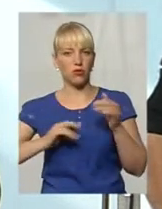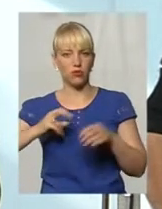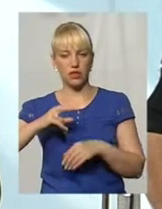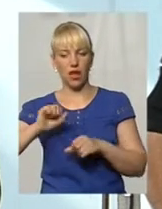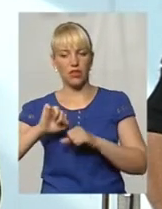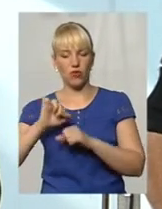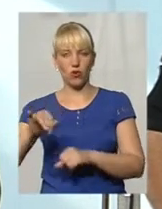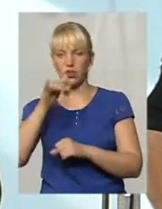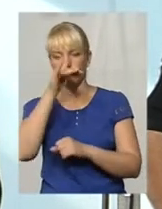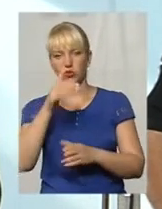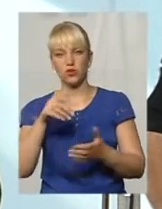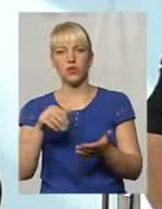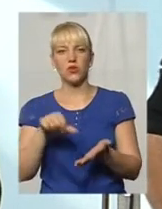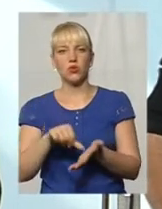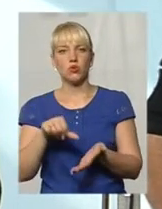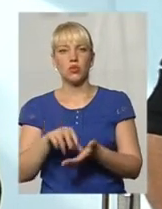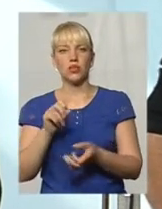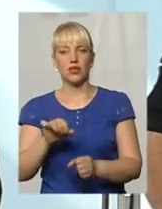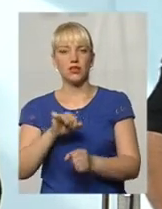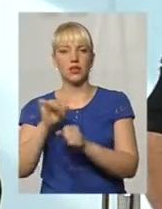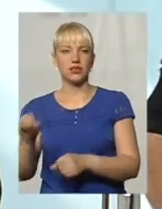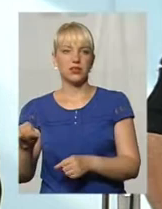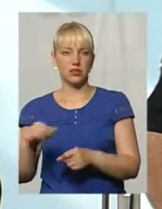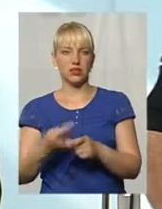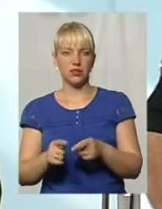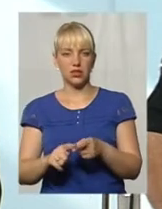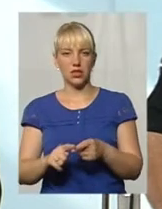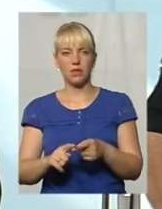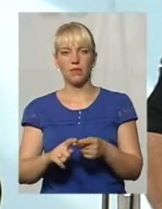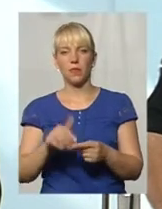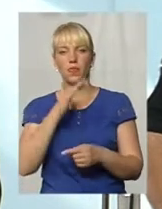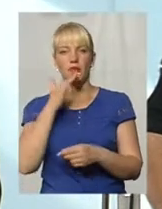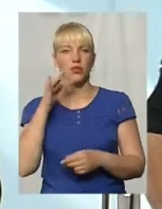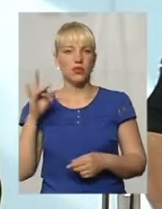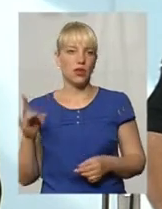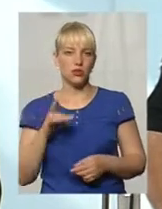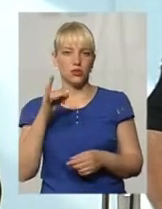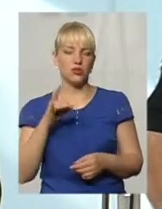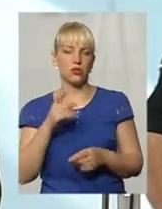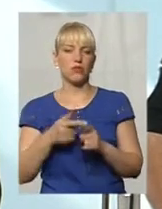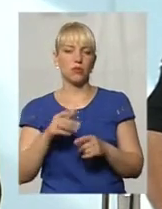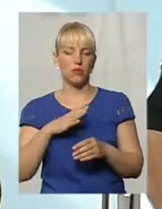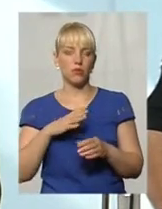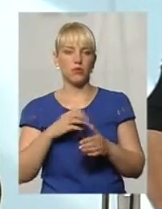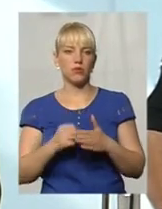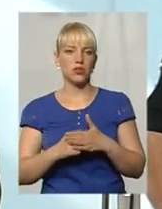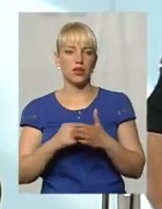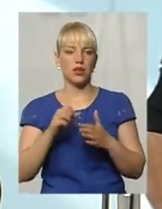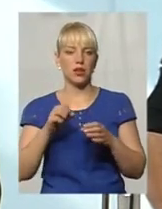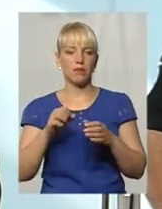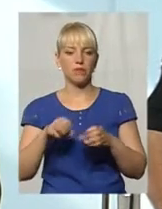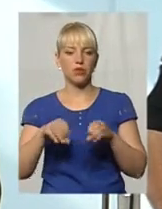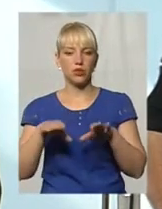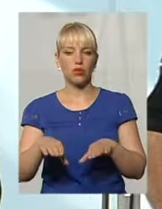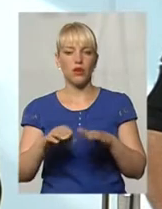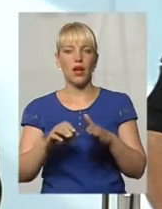різних осіб в судових інстанціях. І це неодноразове посилання були на постанові Кабінету Міністрів, які базувалися